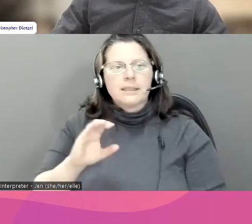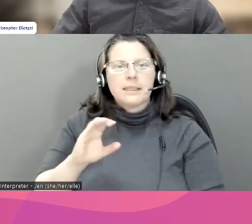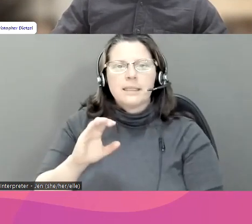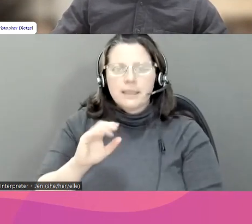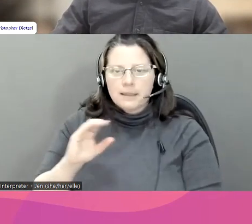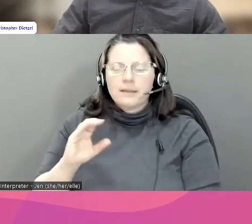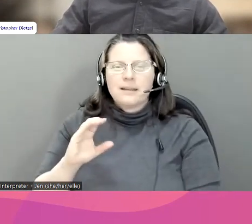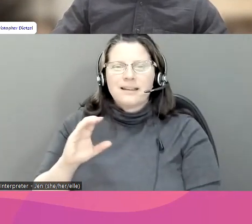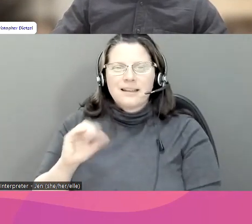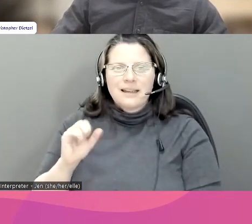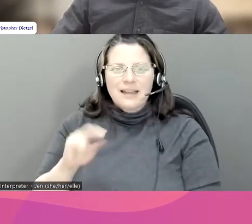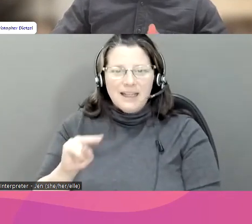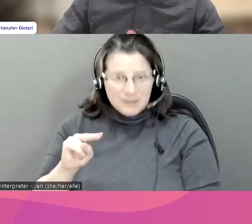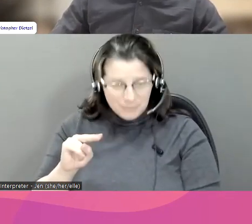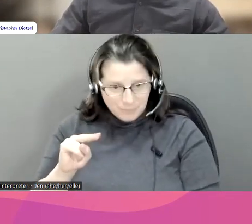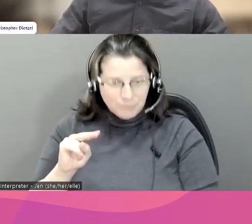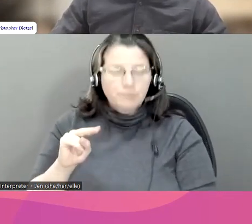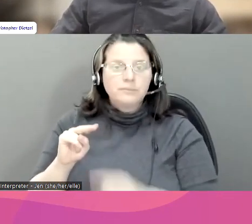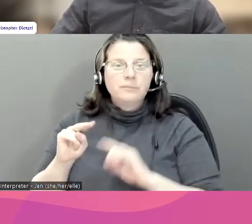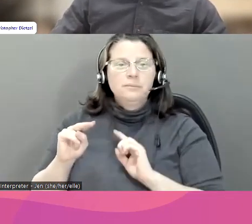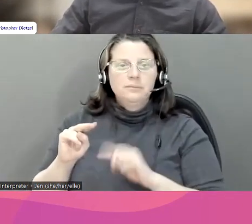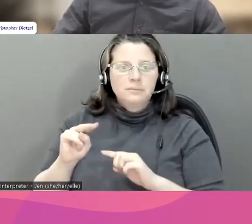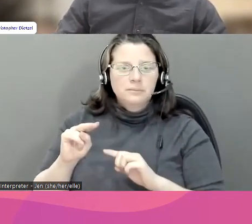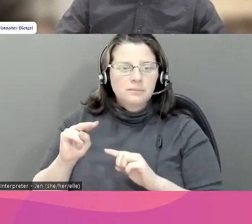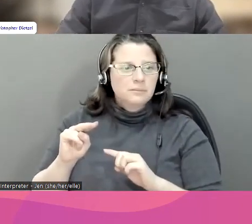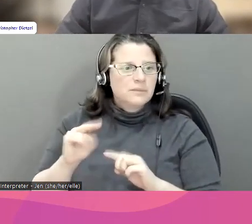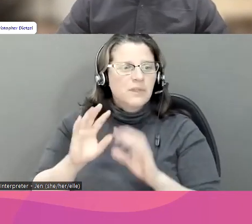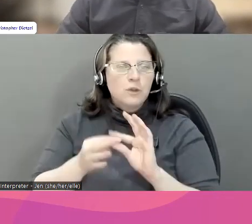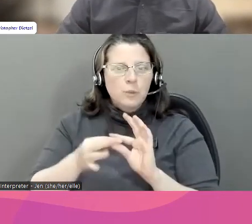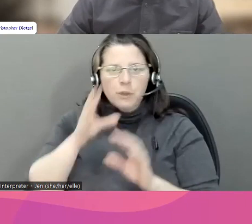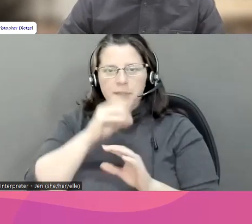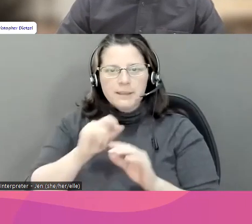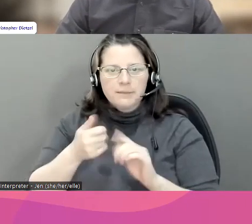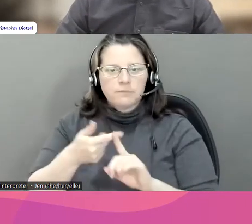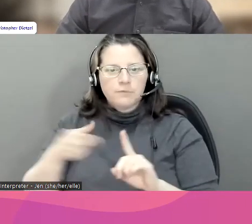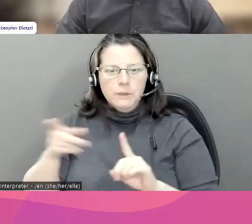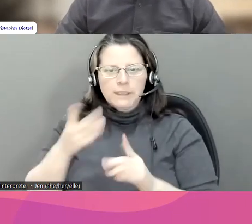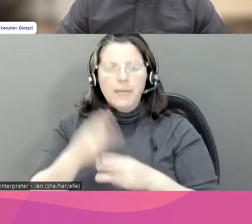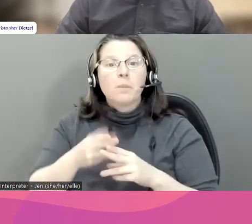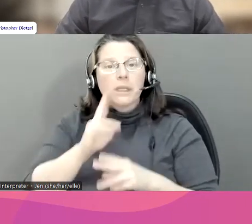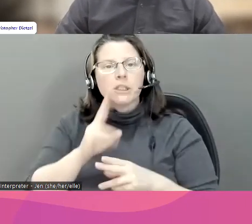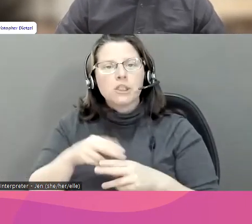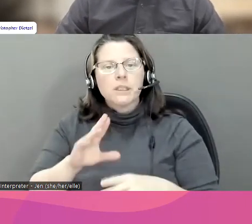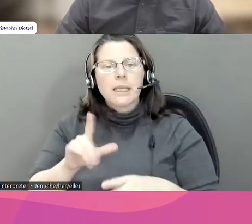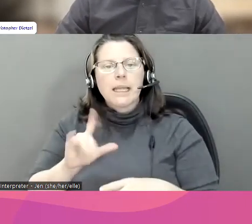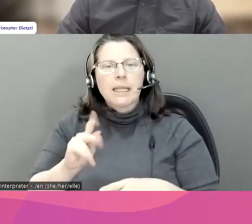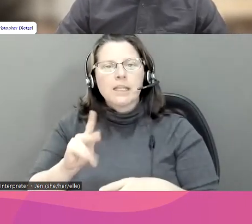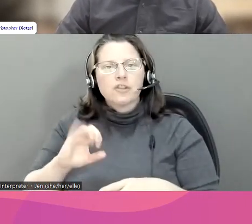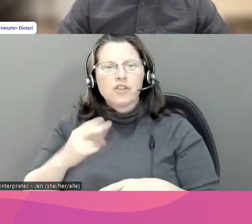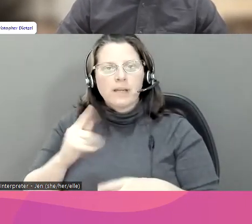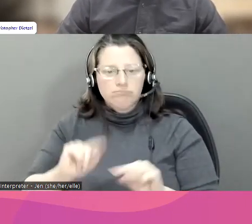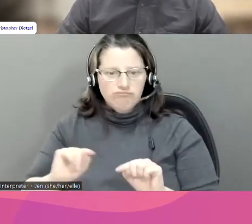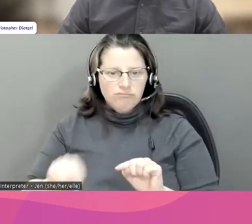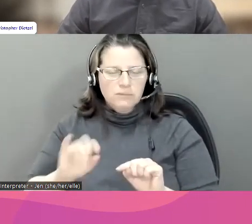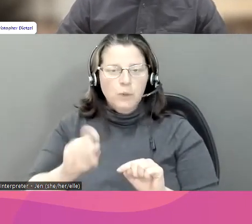de jeunes avec une compréhension de numérique. Donc, travaillons avec les jeunes dans tout le Canada. Nous